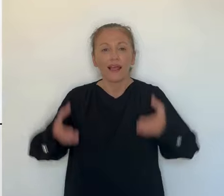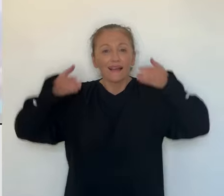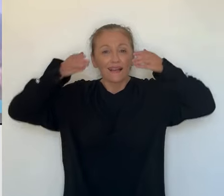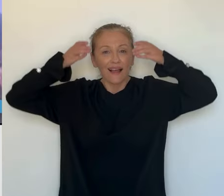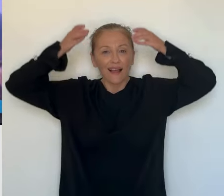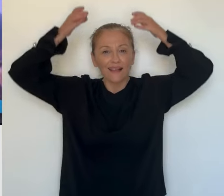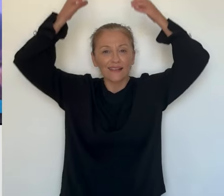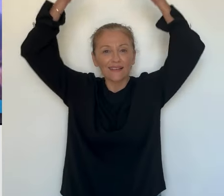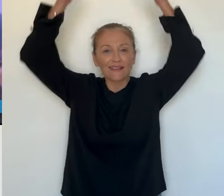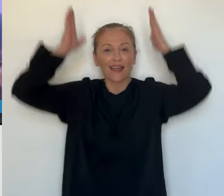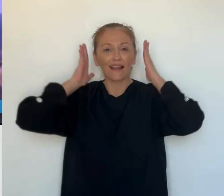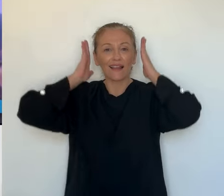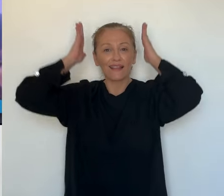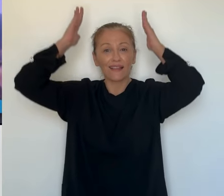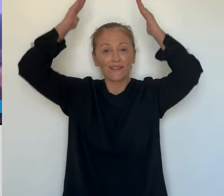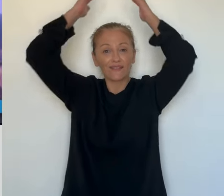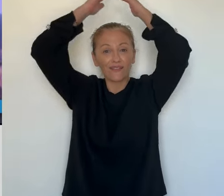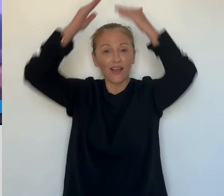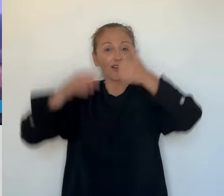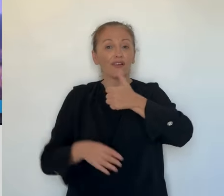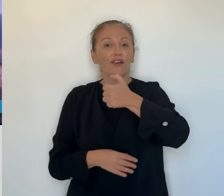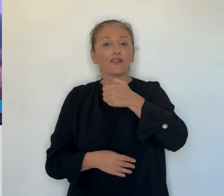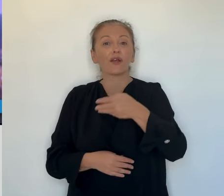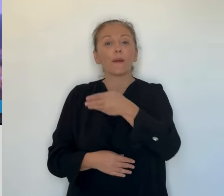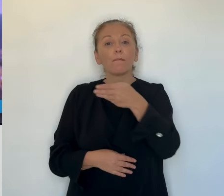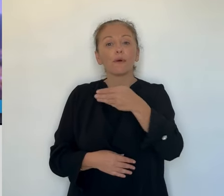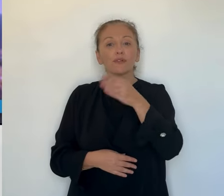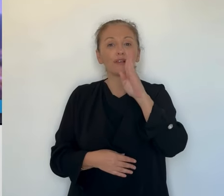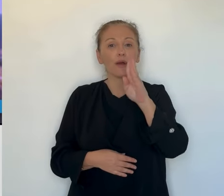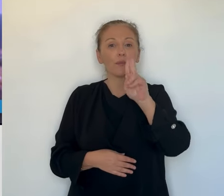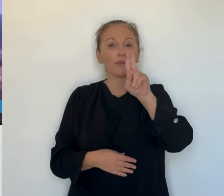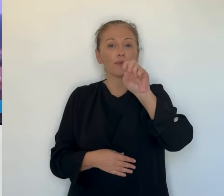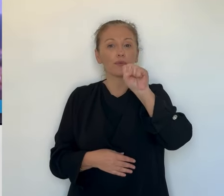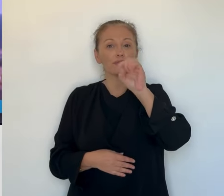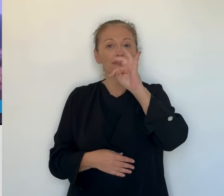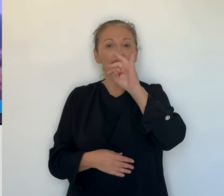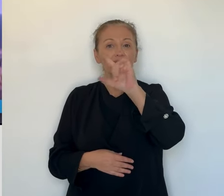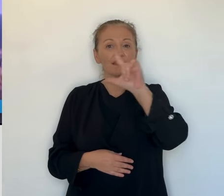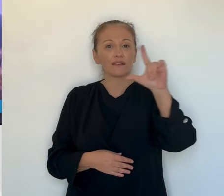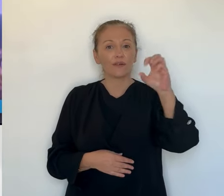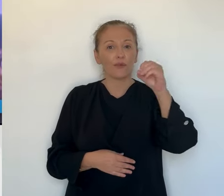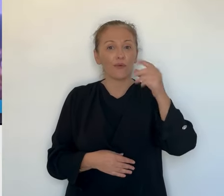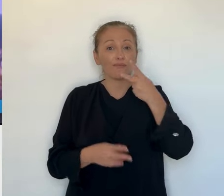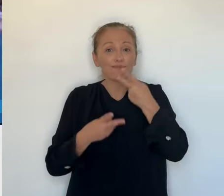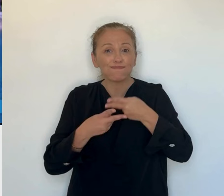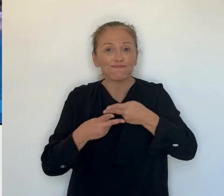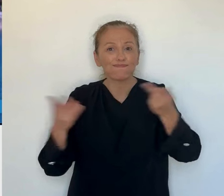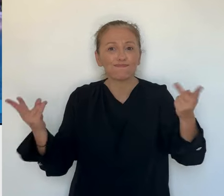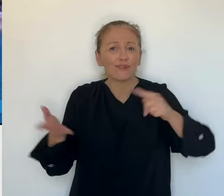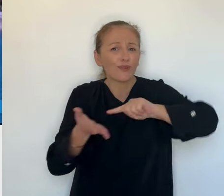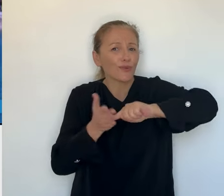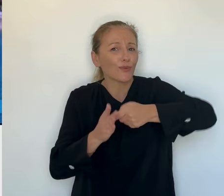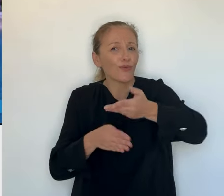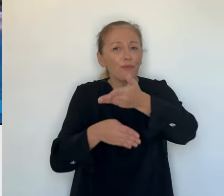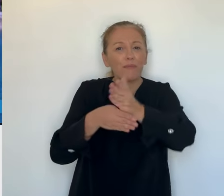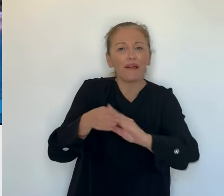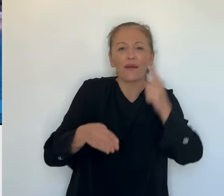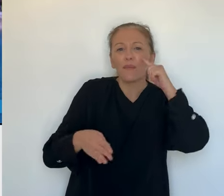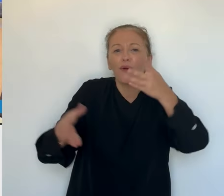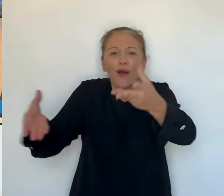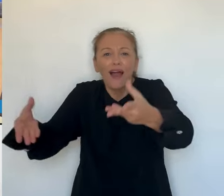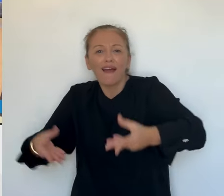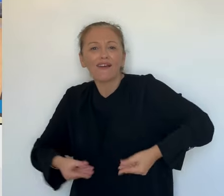Tout est prêt pour accueillir le pape François à Ajaccio, annonce faite à la mi-journée par le cardinal et évêque de Corse, Mgr Boustillaud.